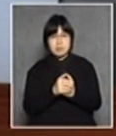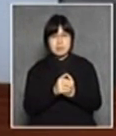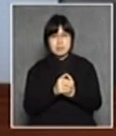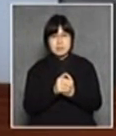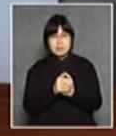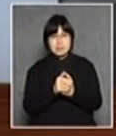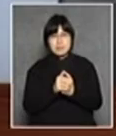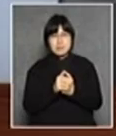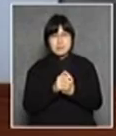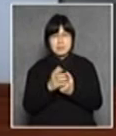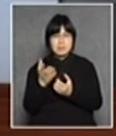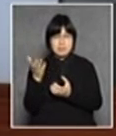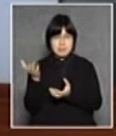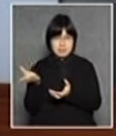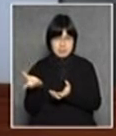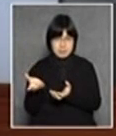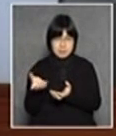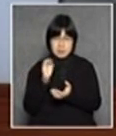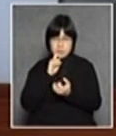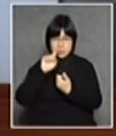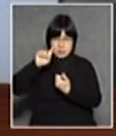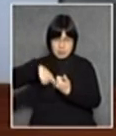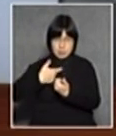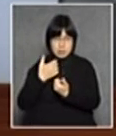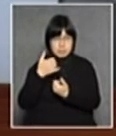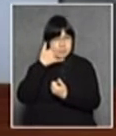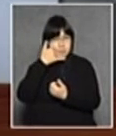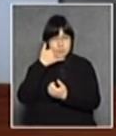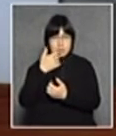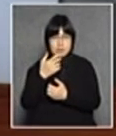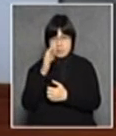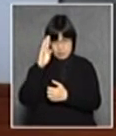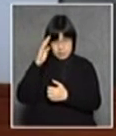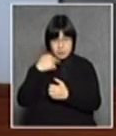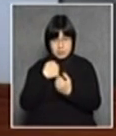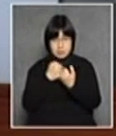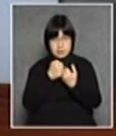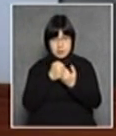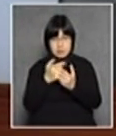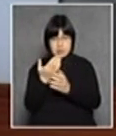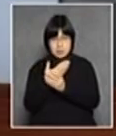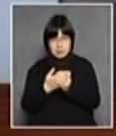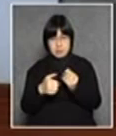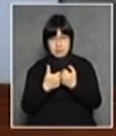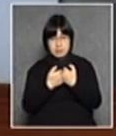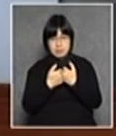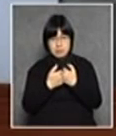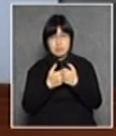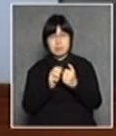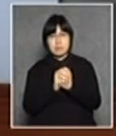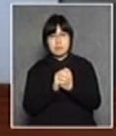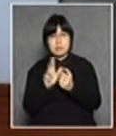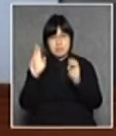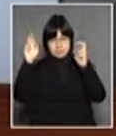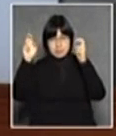我也接到有人打電話給我希望我支持叫劉淑議員的議